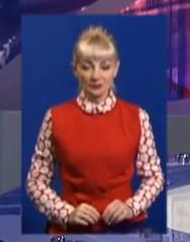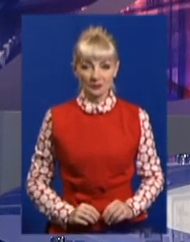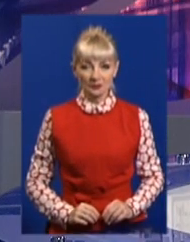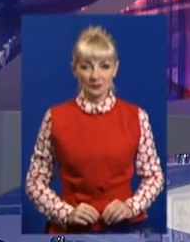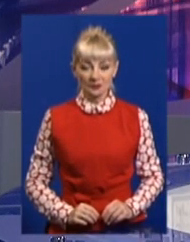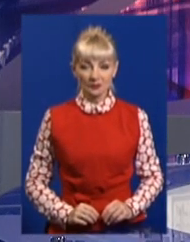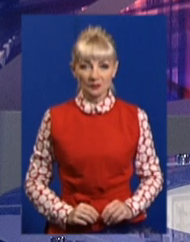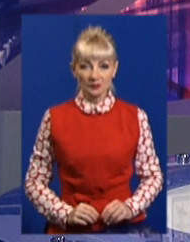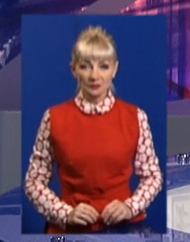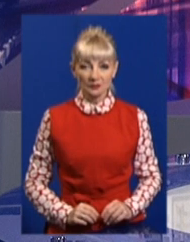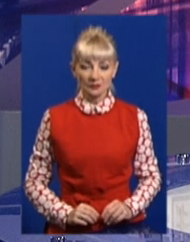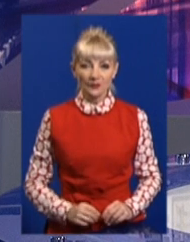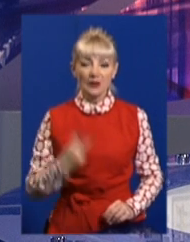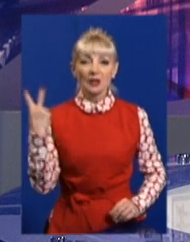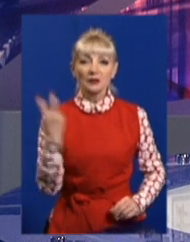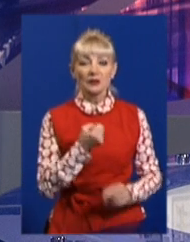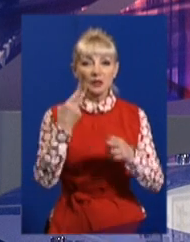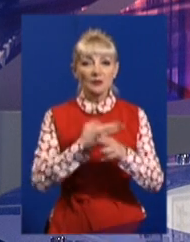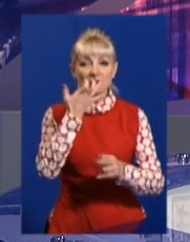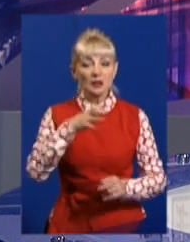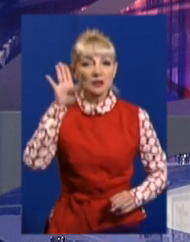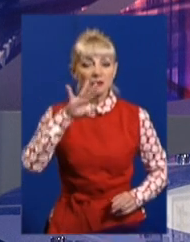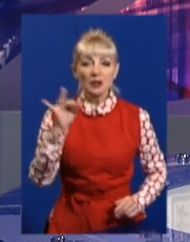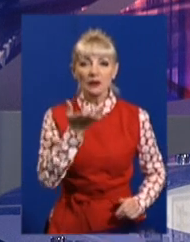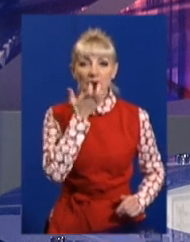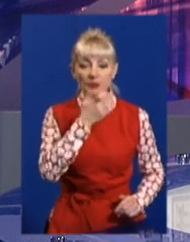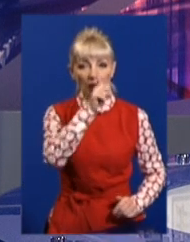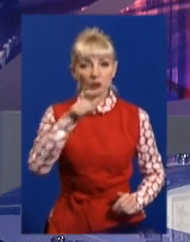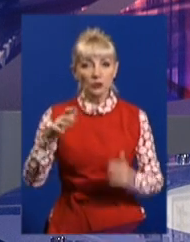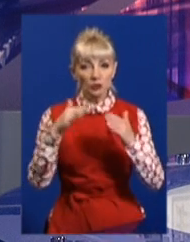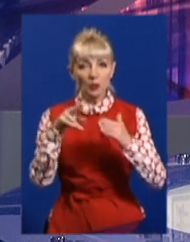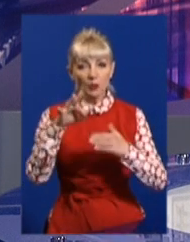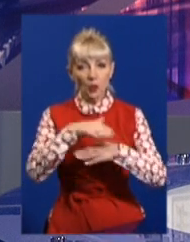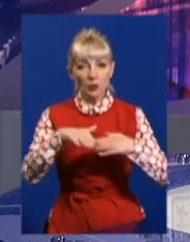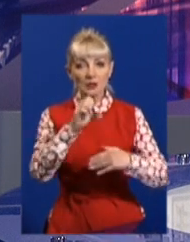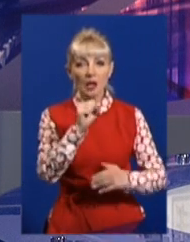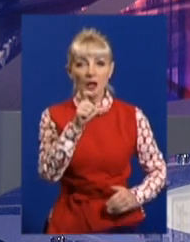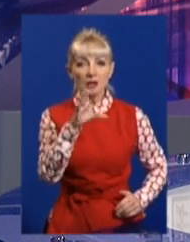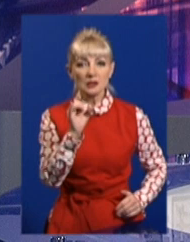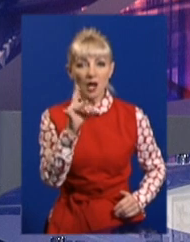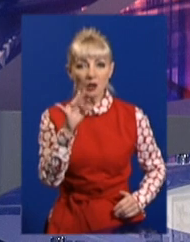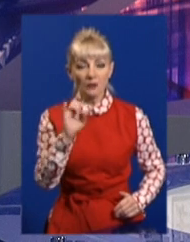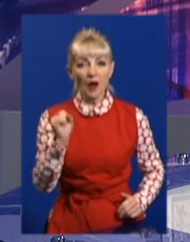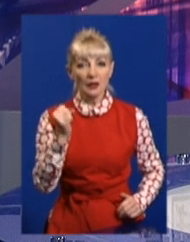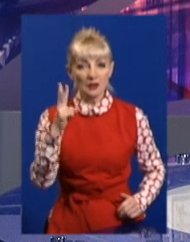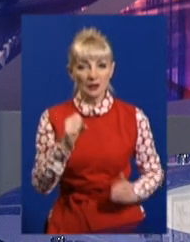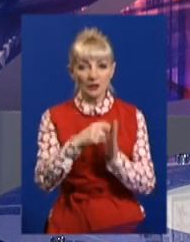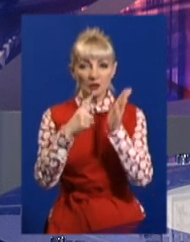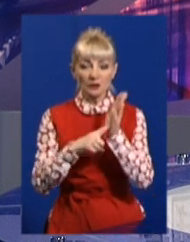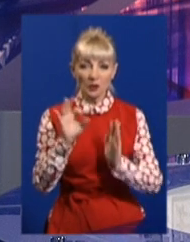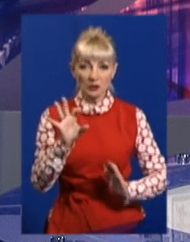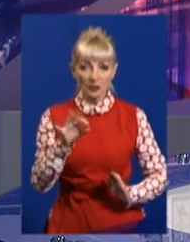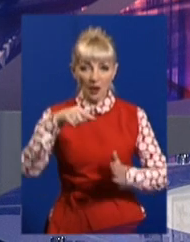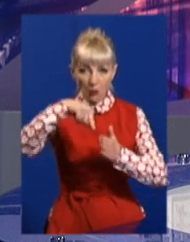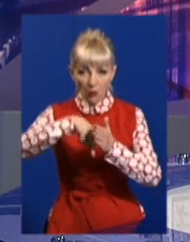Музика Два тижні без гарячої води та тепла мешканці будинку по вулиці Аксарова на Олексіївці. 16 жовтня